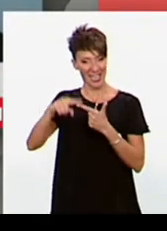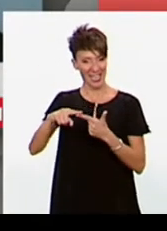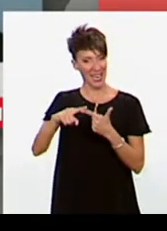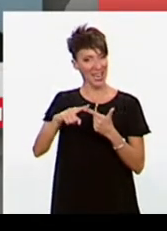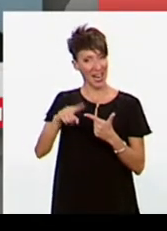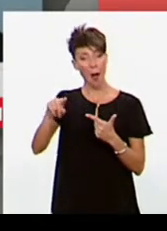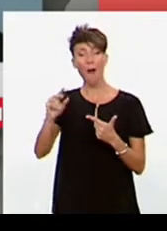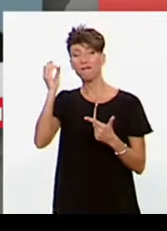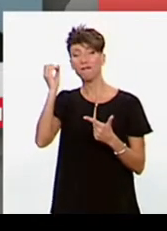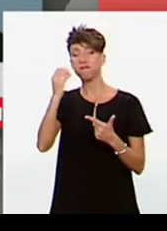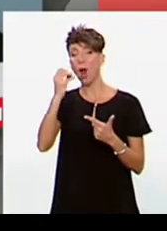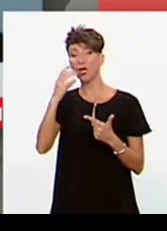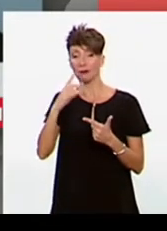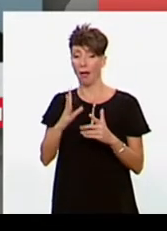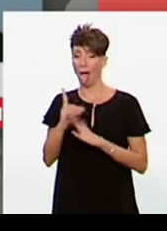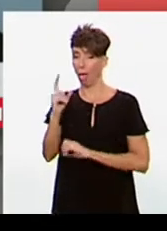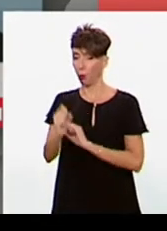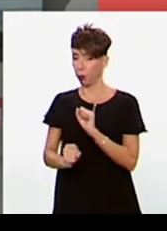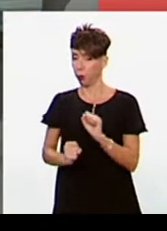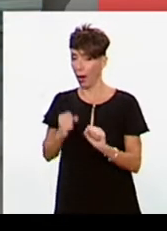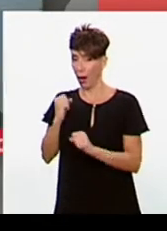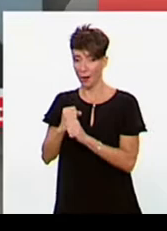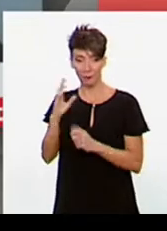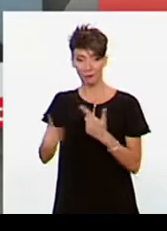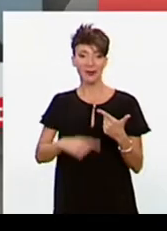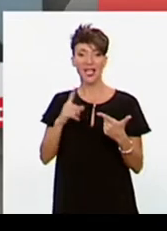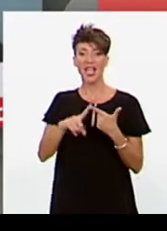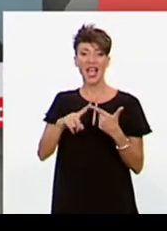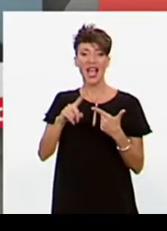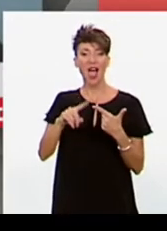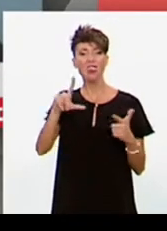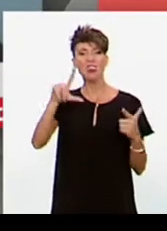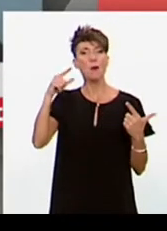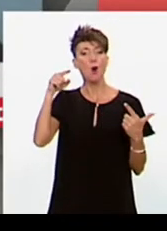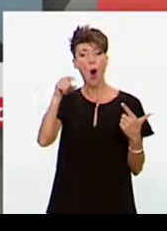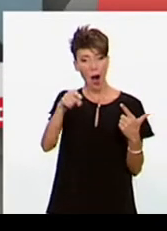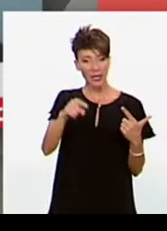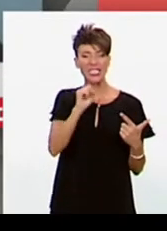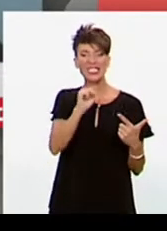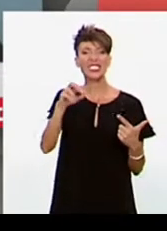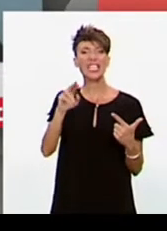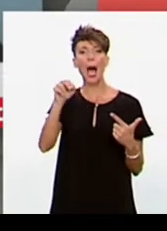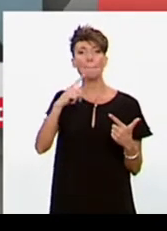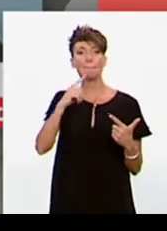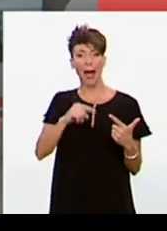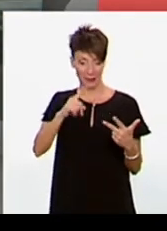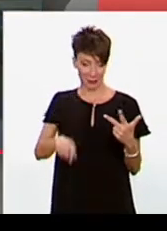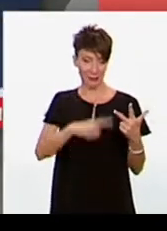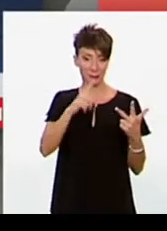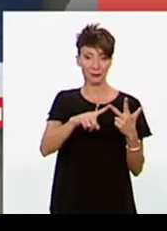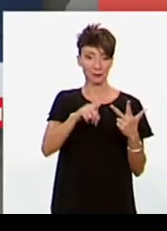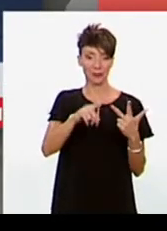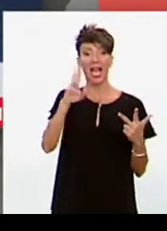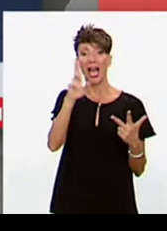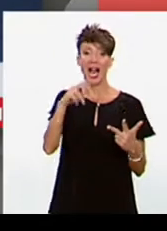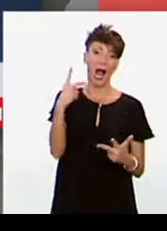εκλέγεται στη Φλόριντα για ενδέκατη συνεχόμενη φορά. Ο Δημοκρατικός Τζον Σαρμπάνης στην τρίτη περιφέρεια του Μέριλαντ. Ο